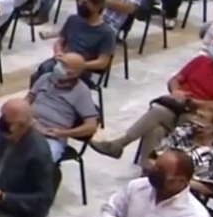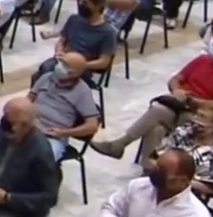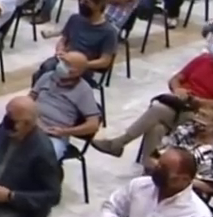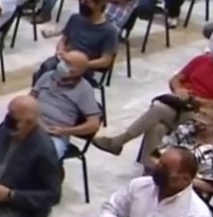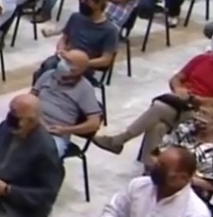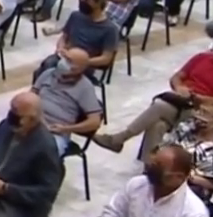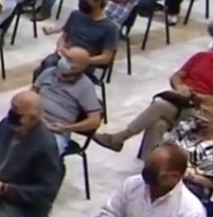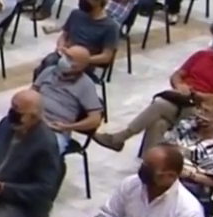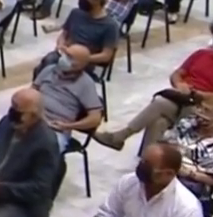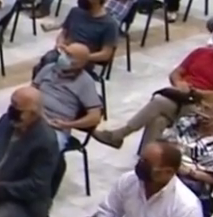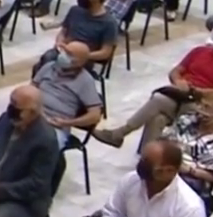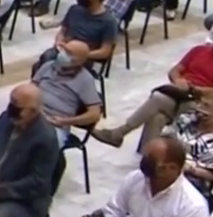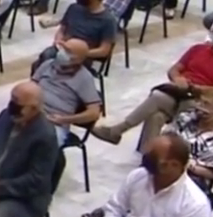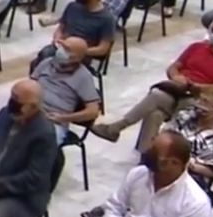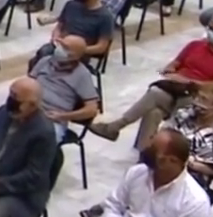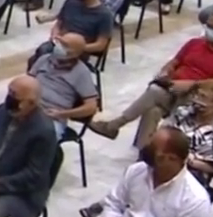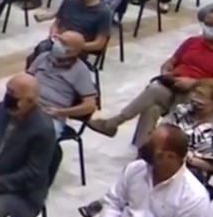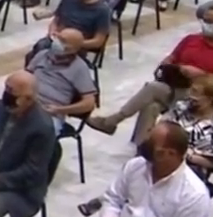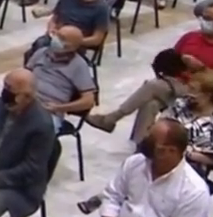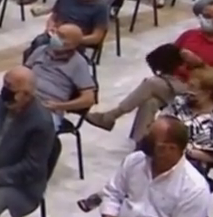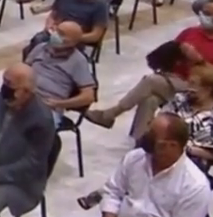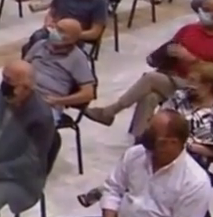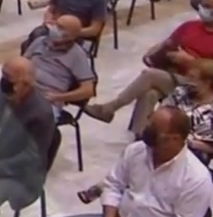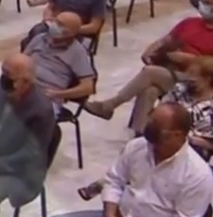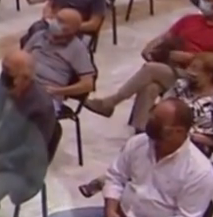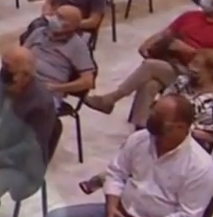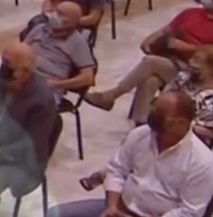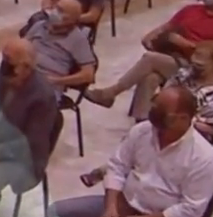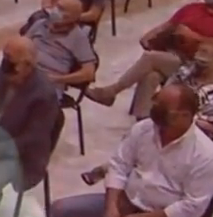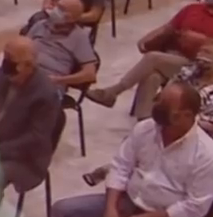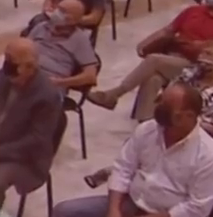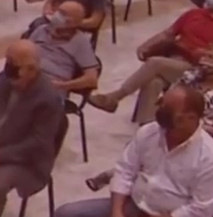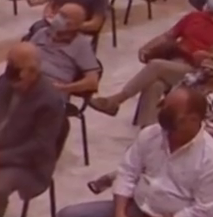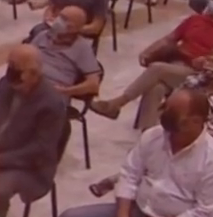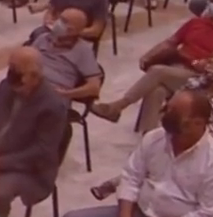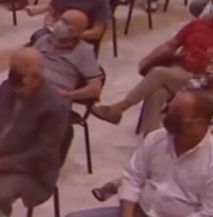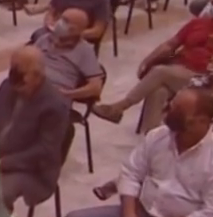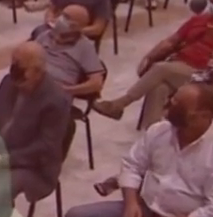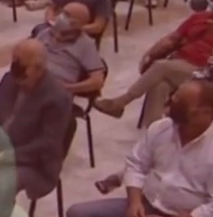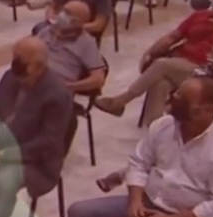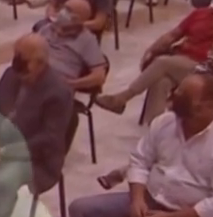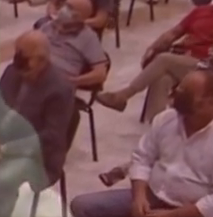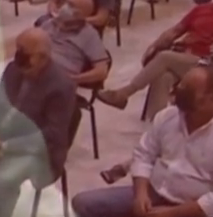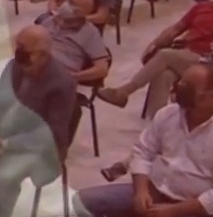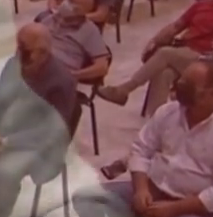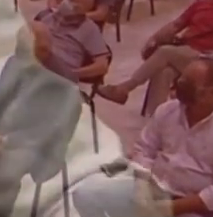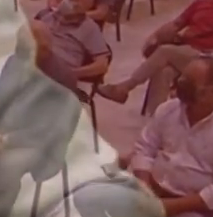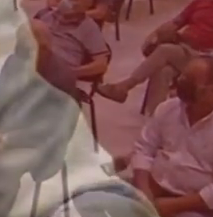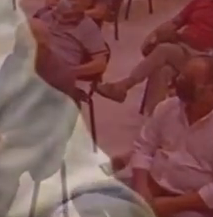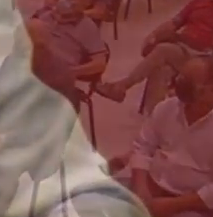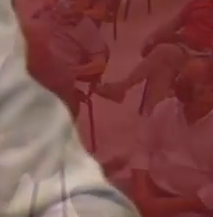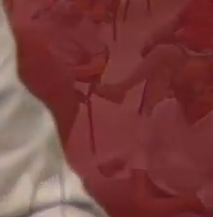Καλησπέρα σε όλους και όλες. Από το βήμα της Διεθνούς Έκθεσης